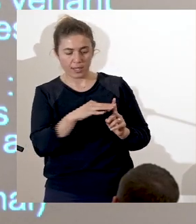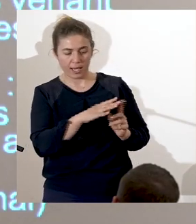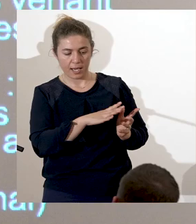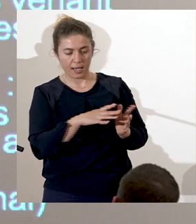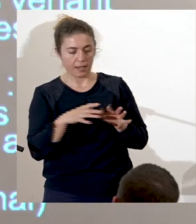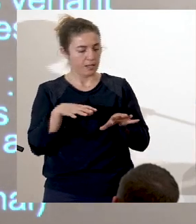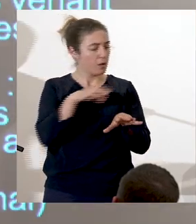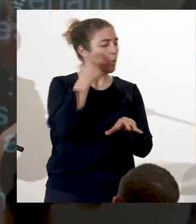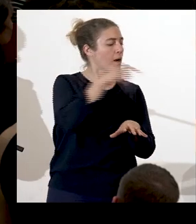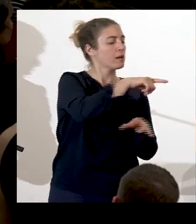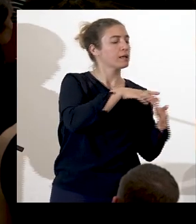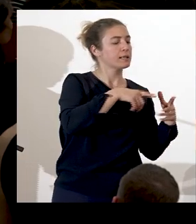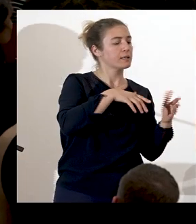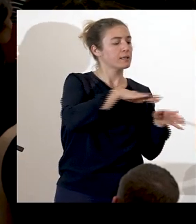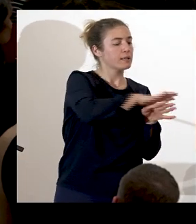littoral.